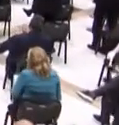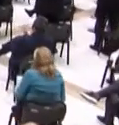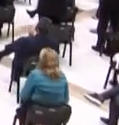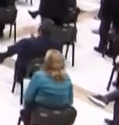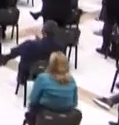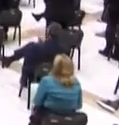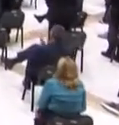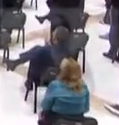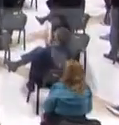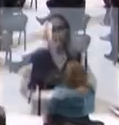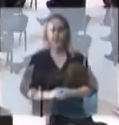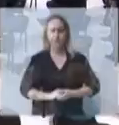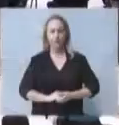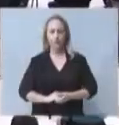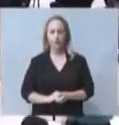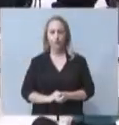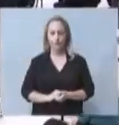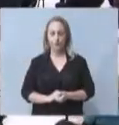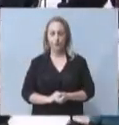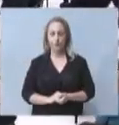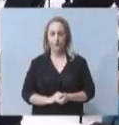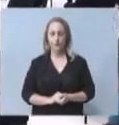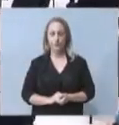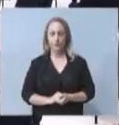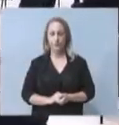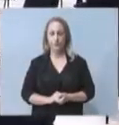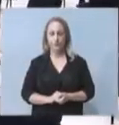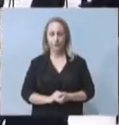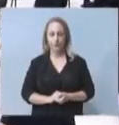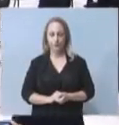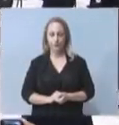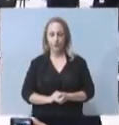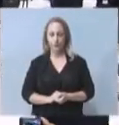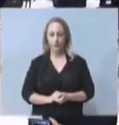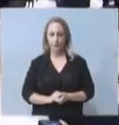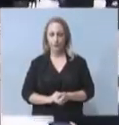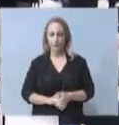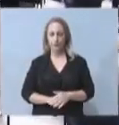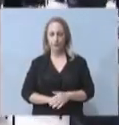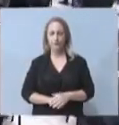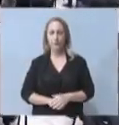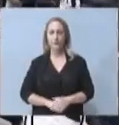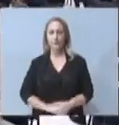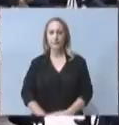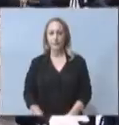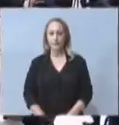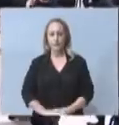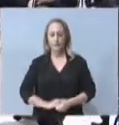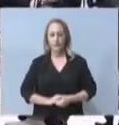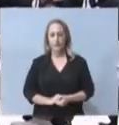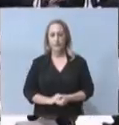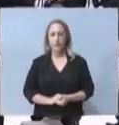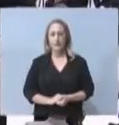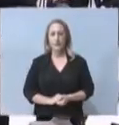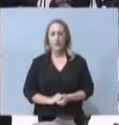85ης ΔΕΘ ο Κυριάκος Μητσοτάκης. Με κατελημένες τις δύο πρώτες σειρές από νέους ξεκίνησε την